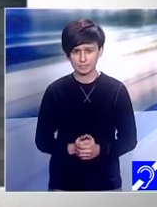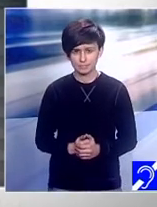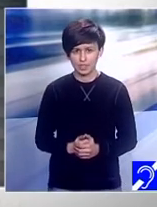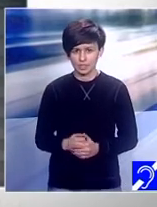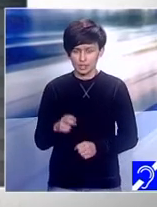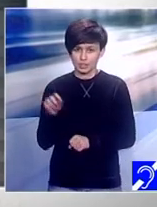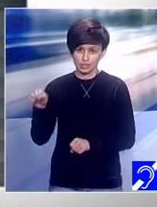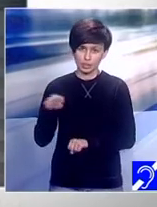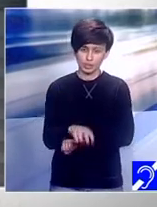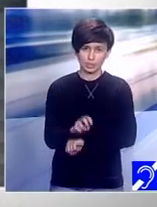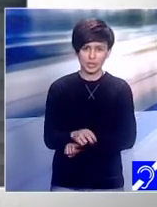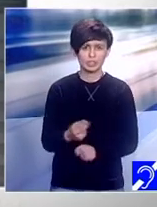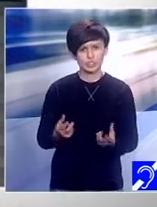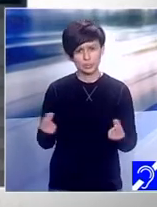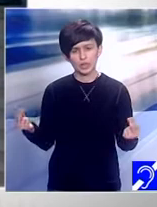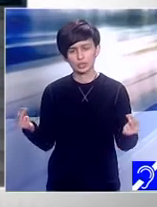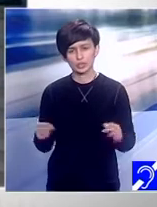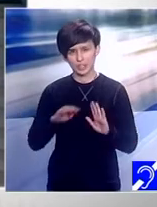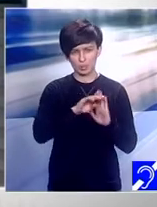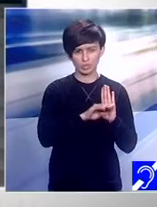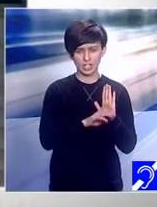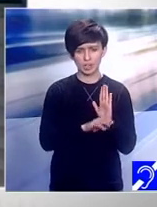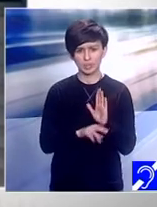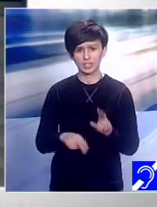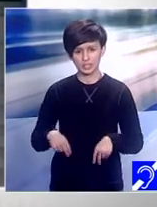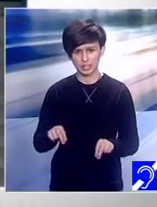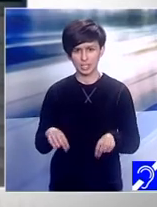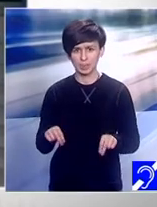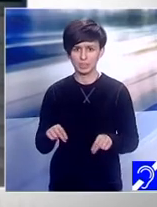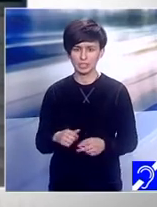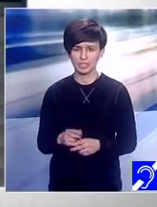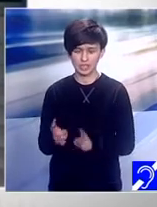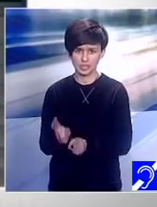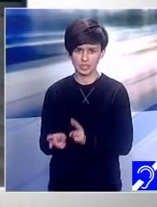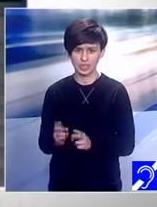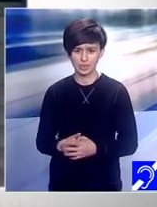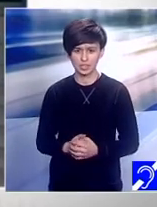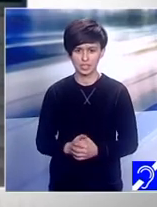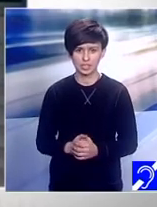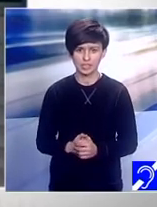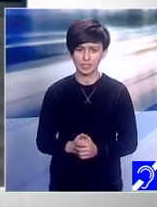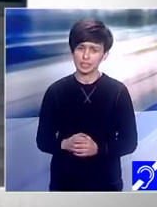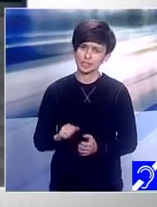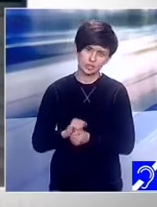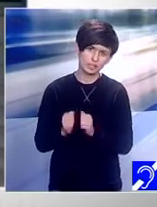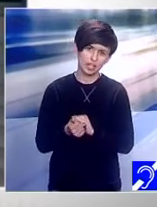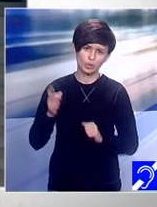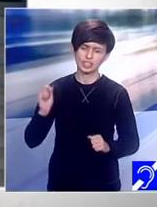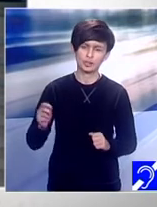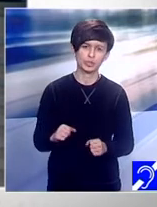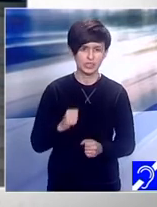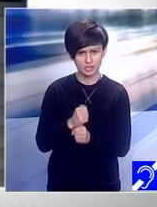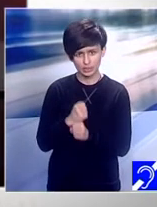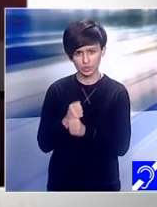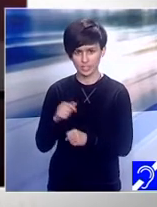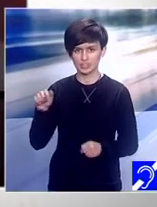programe de terapie? Sau, din potrivă, îl duci zilnic la anumite servicii? Sau, prefer să lucrezi tu cu el acasă? Păi